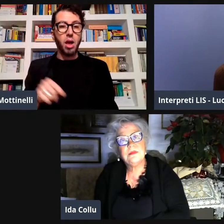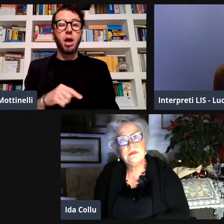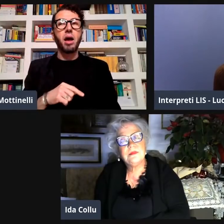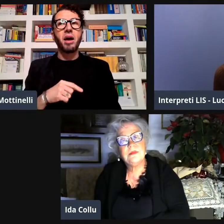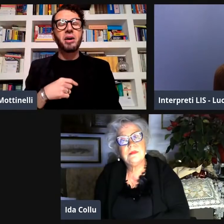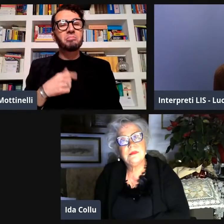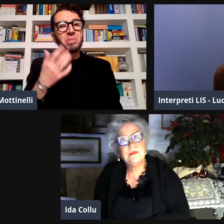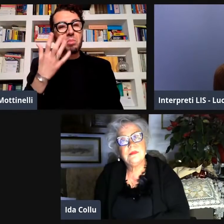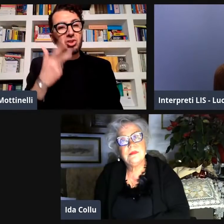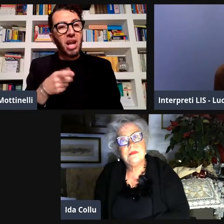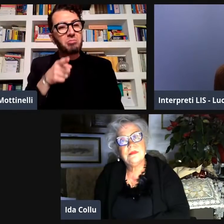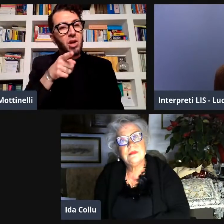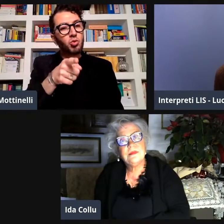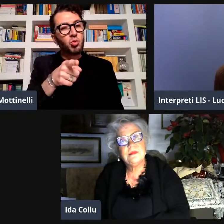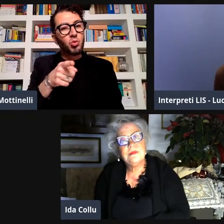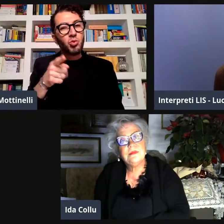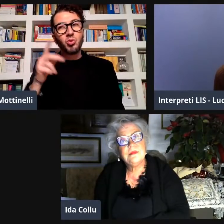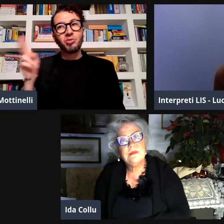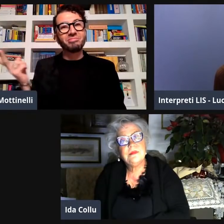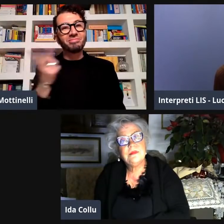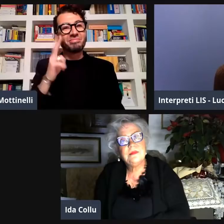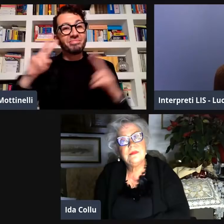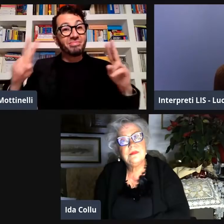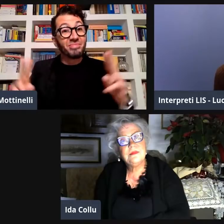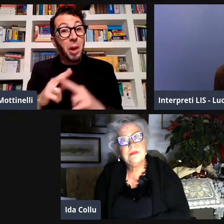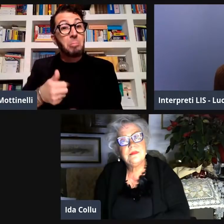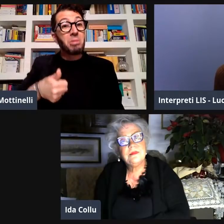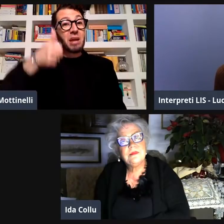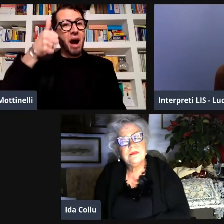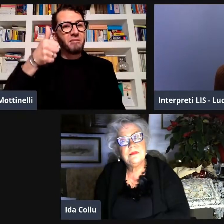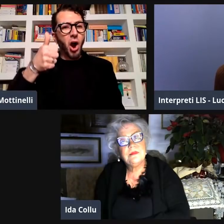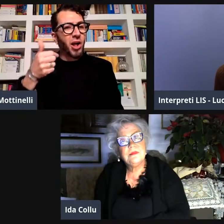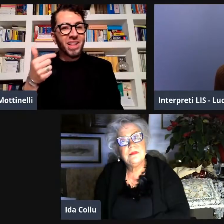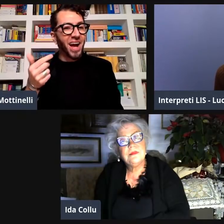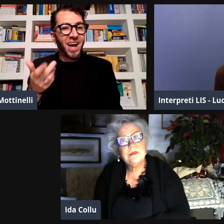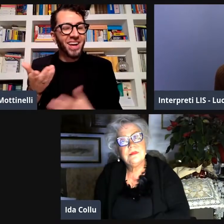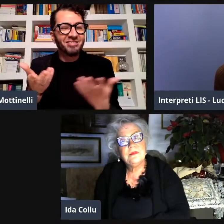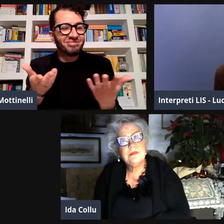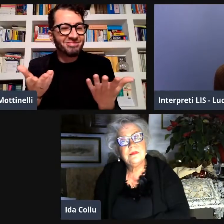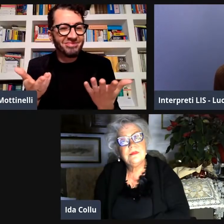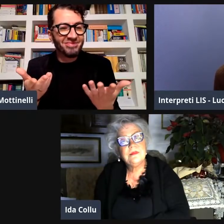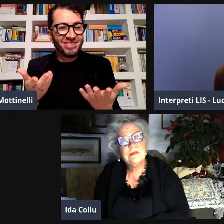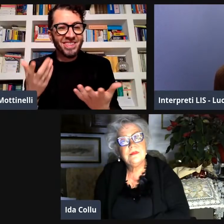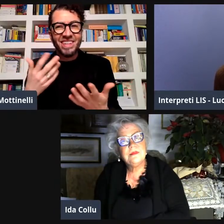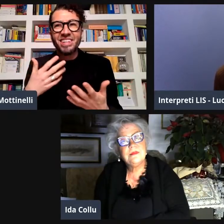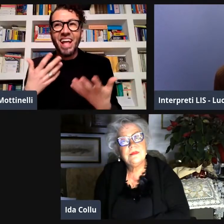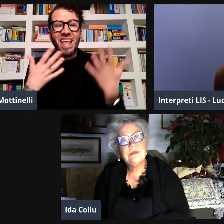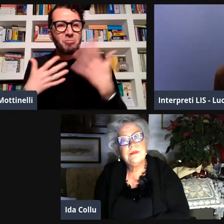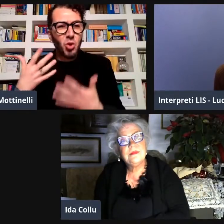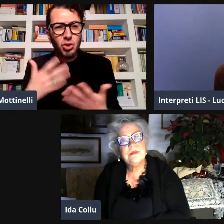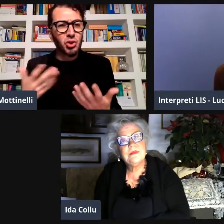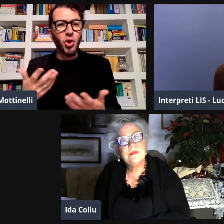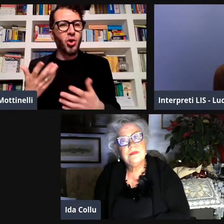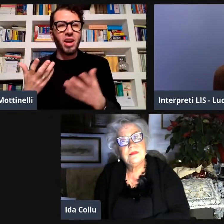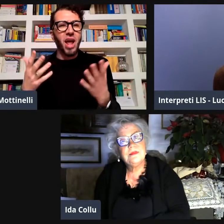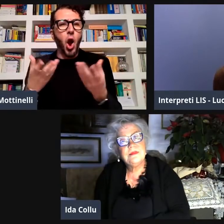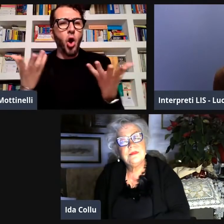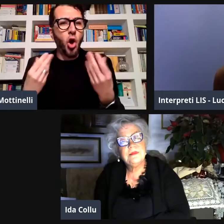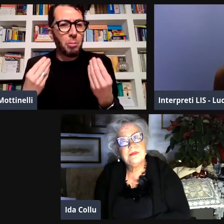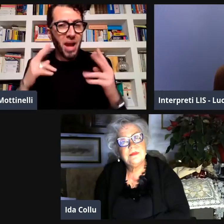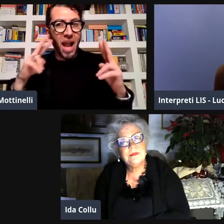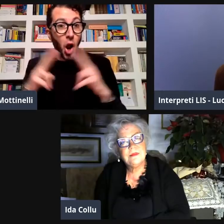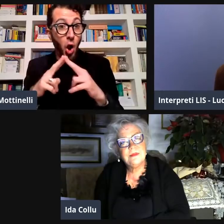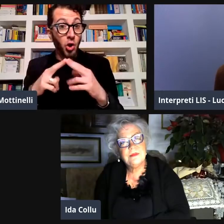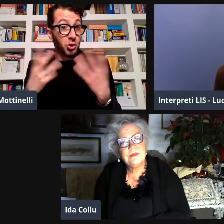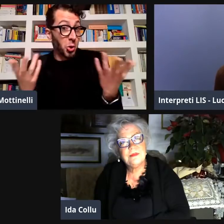altri psicologi sordi. Invece all'epoca lui era l'unico. Quindi volevo chiederti, potresti raccontarci qualcosa relativamente al vostro